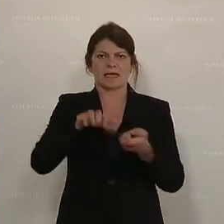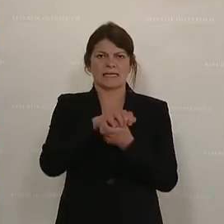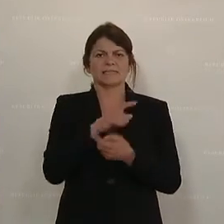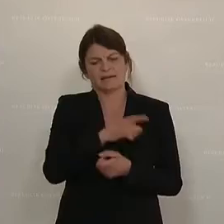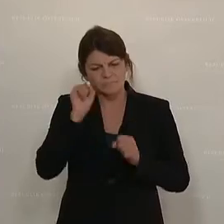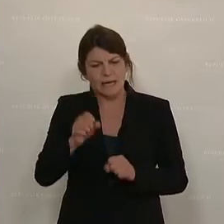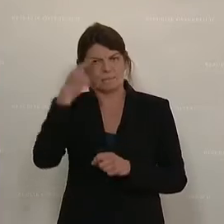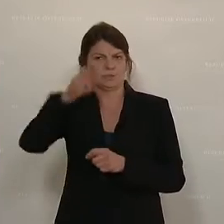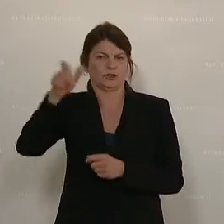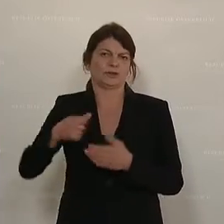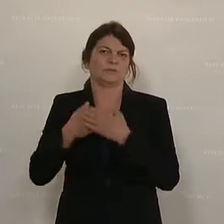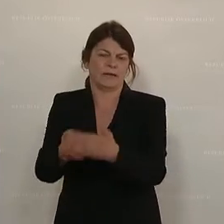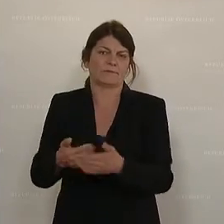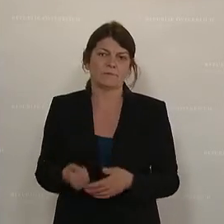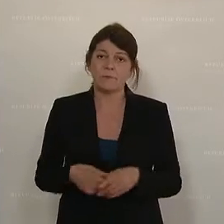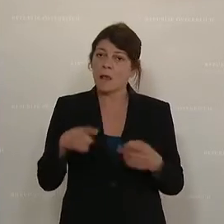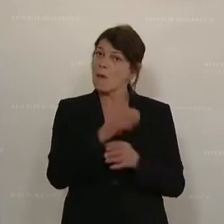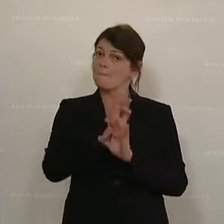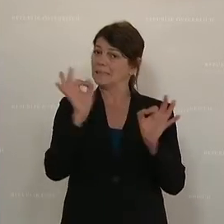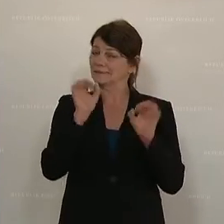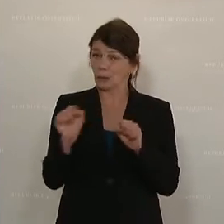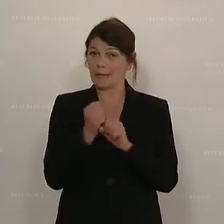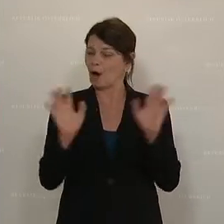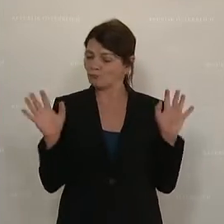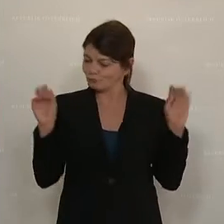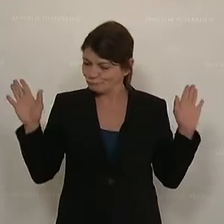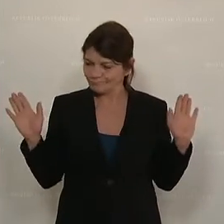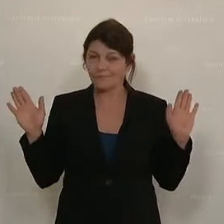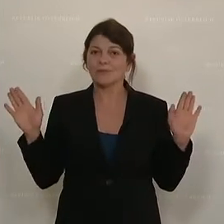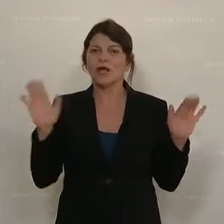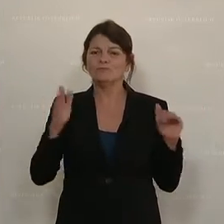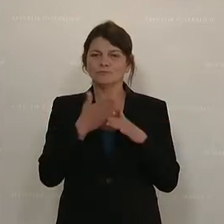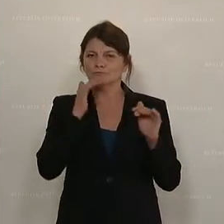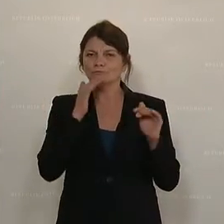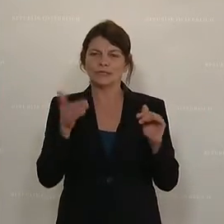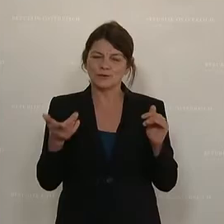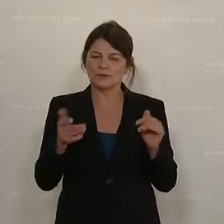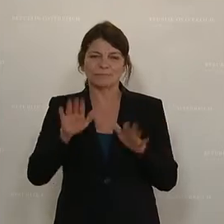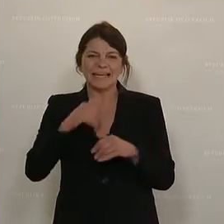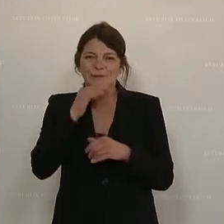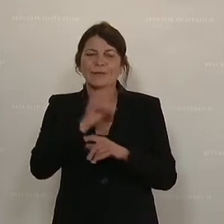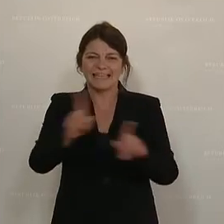die Menschen da ist. Sie haben ihr Bestmöglichstes getan. Es genügt nicht.